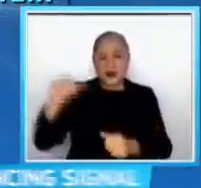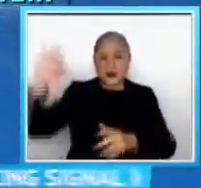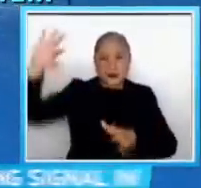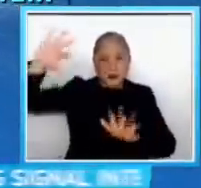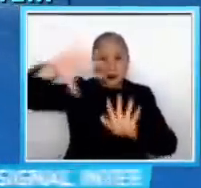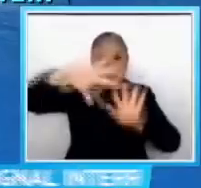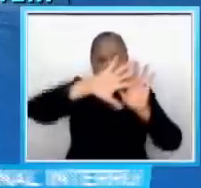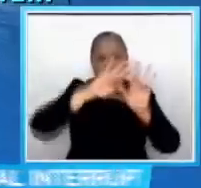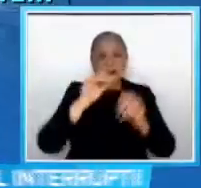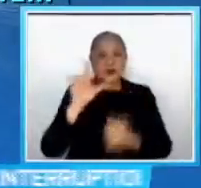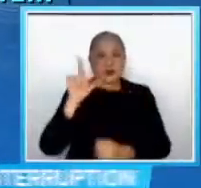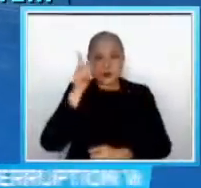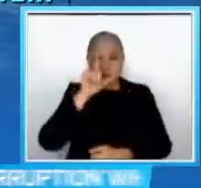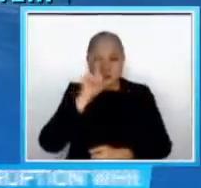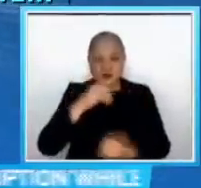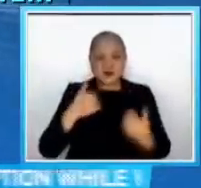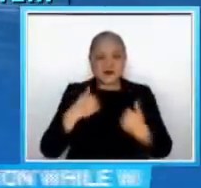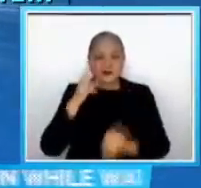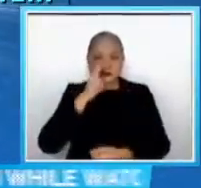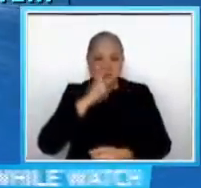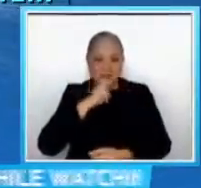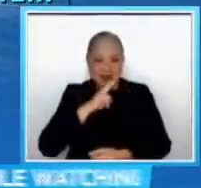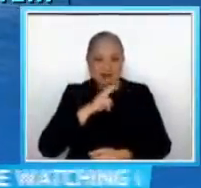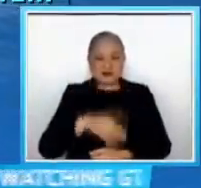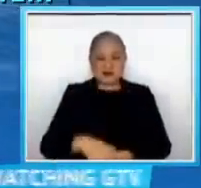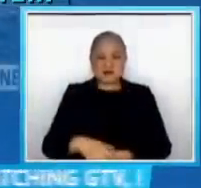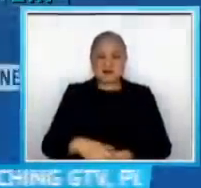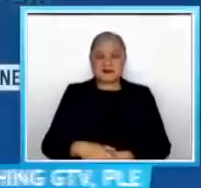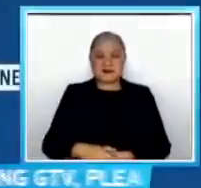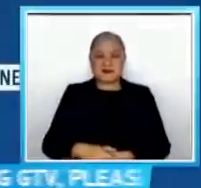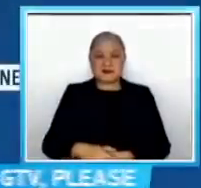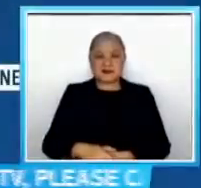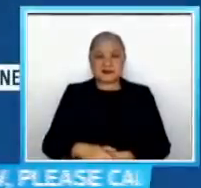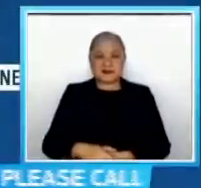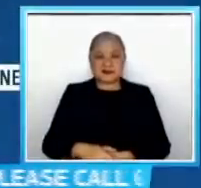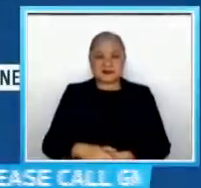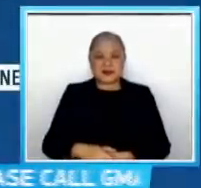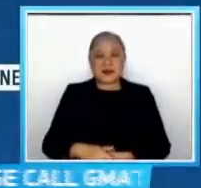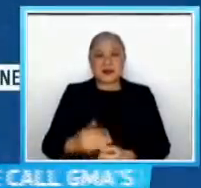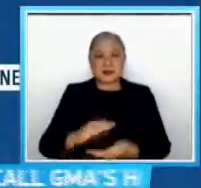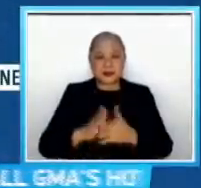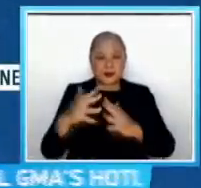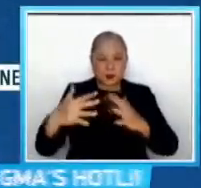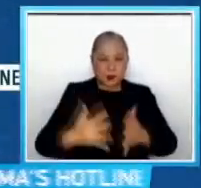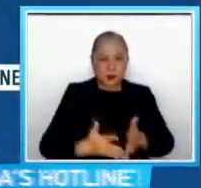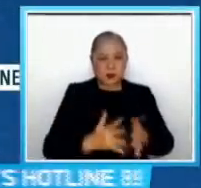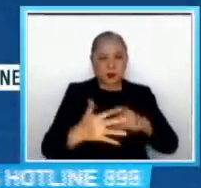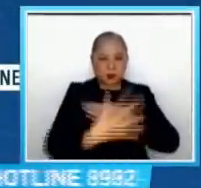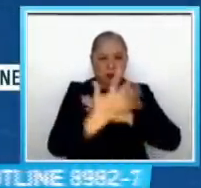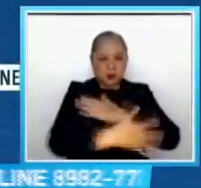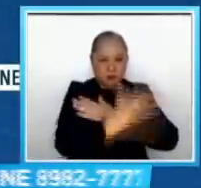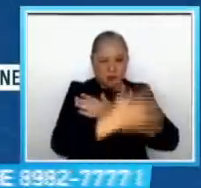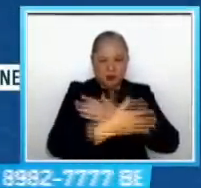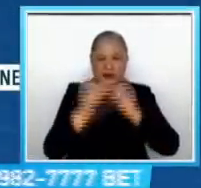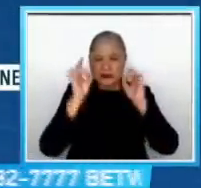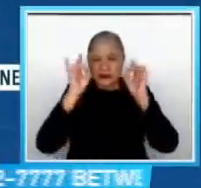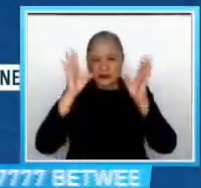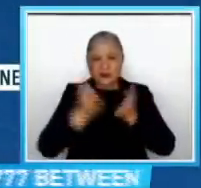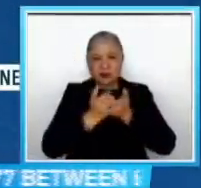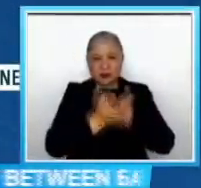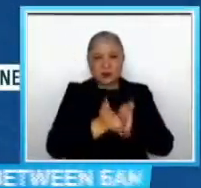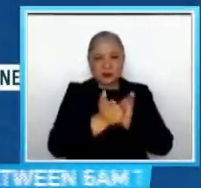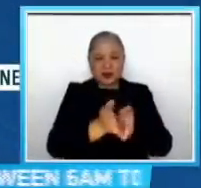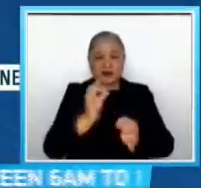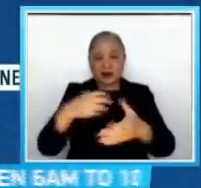malaking bahagi ng Visayas ayon sa pag-asa Magiging maalun po at delikado sa maliliit na sasakyang pandagat Ang pumalaot sa mga